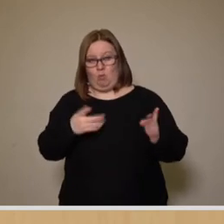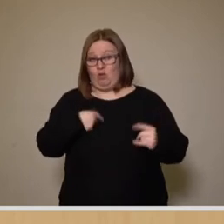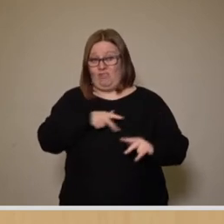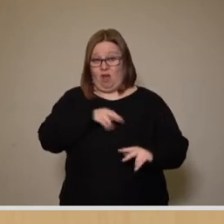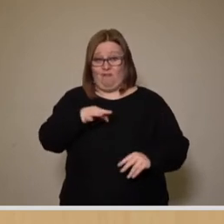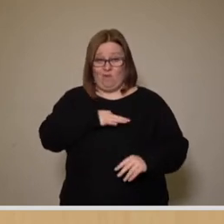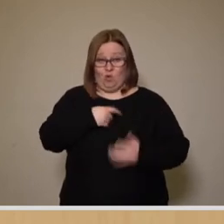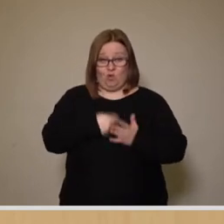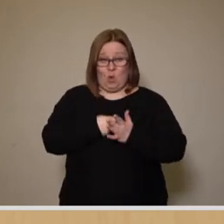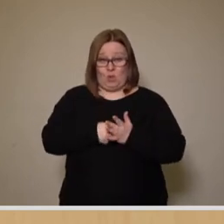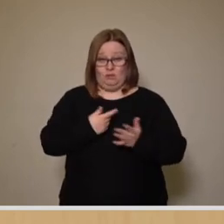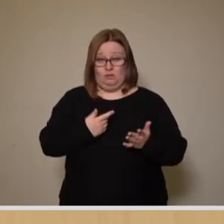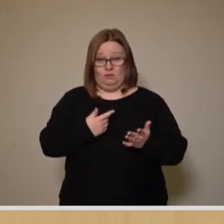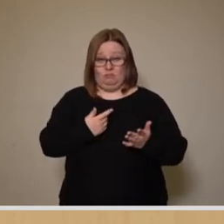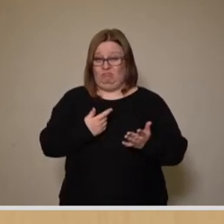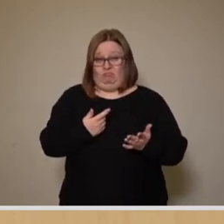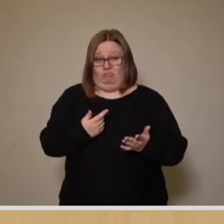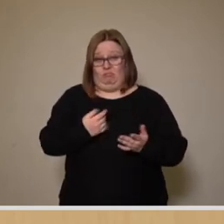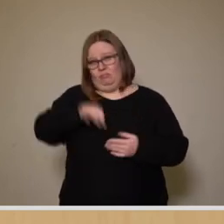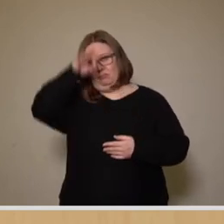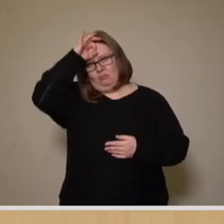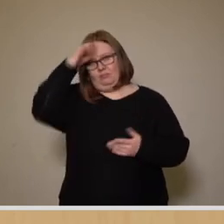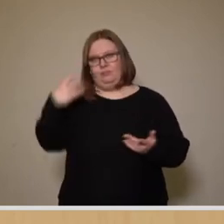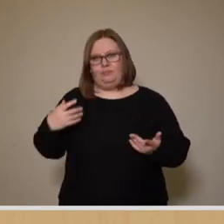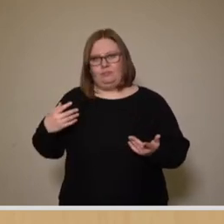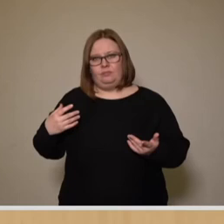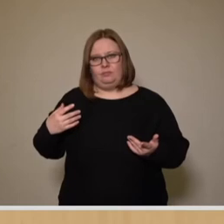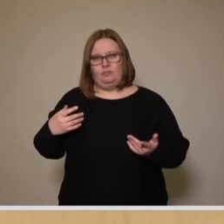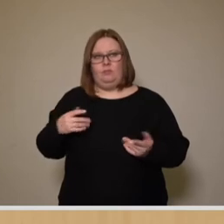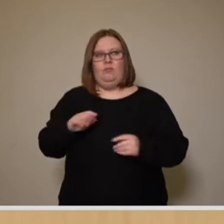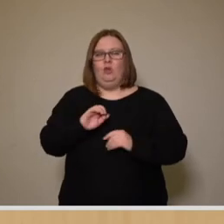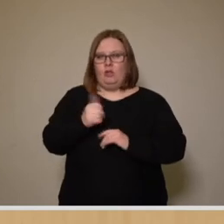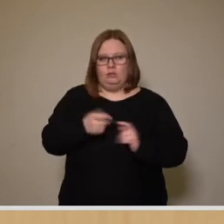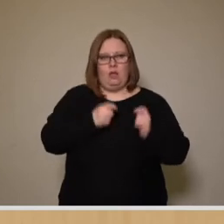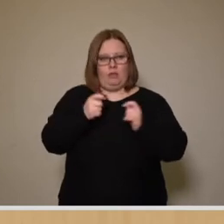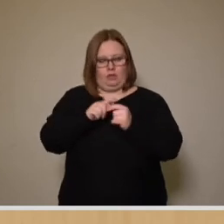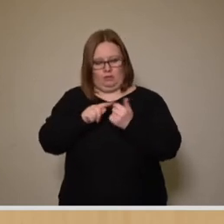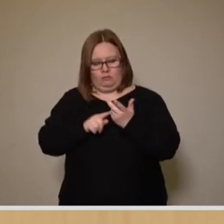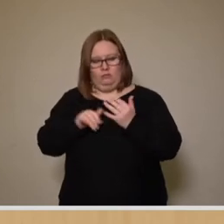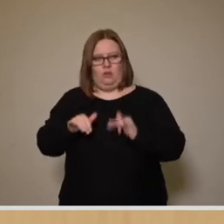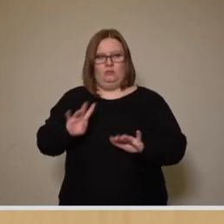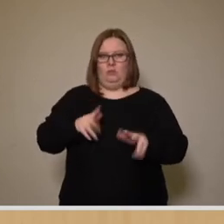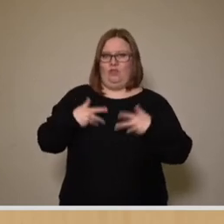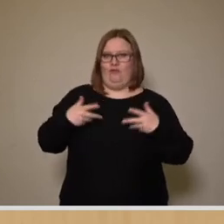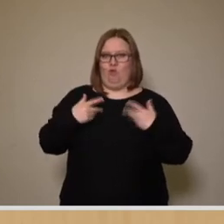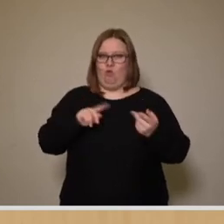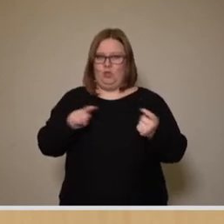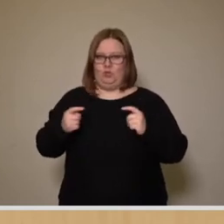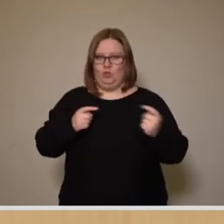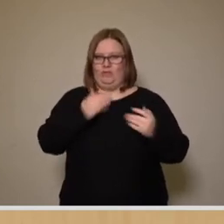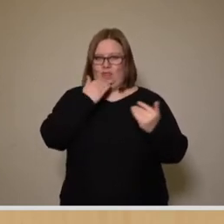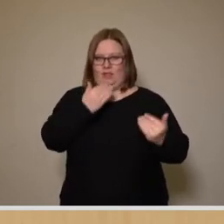für Kosten vor uns liegen. Wir werden ja dann noch zu den einzelnen Anträgen kommen. Ich freue mich auf die weitere Debatte.